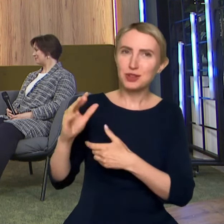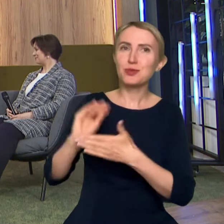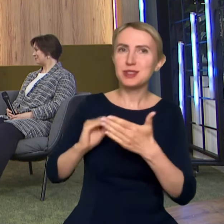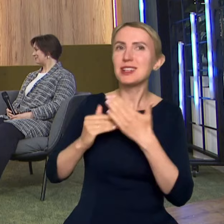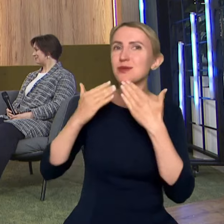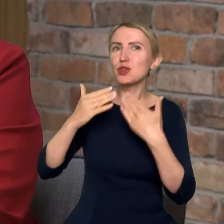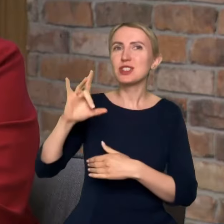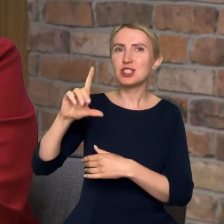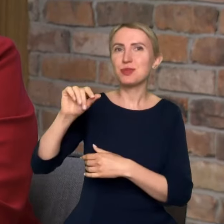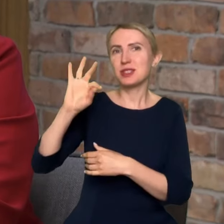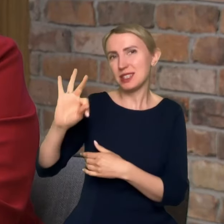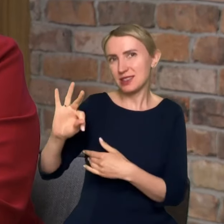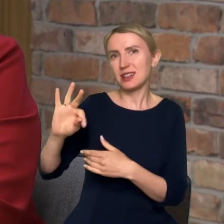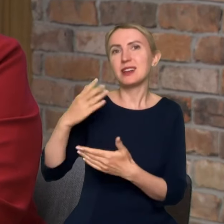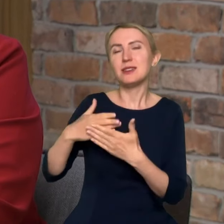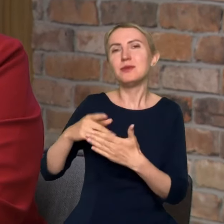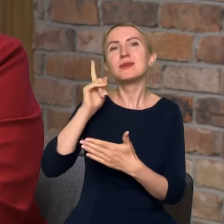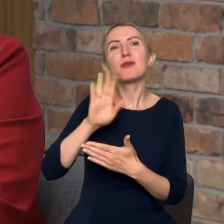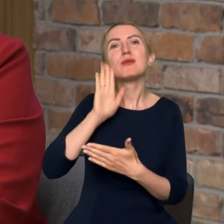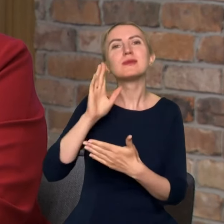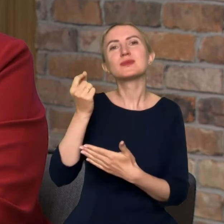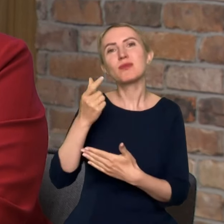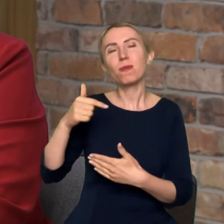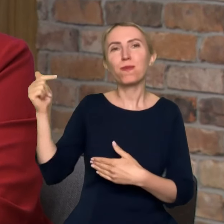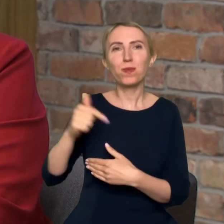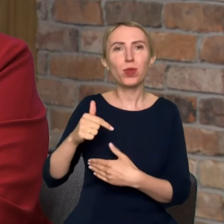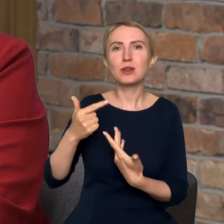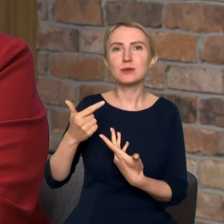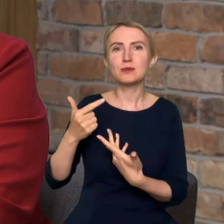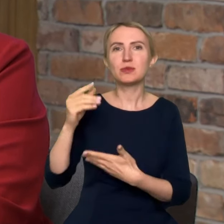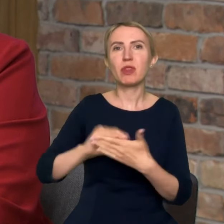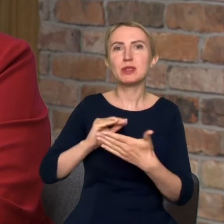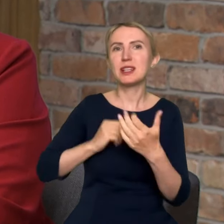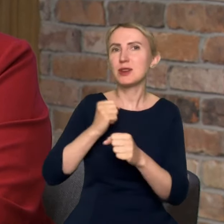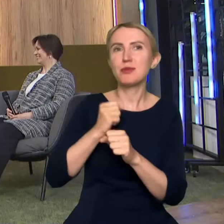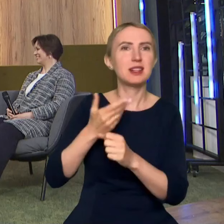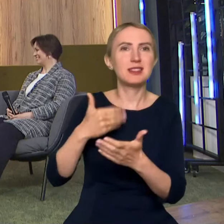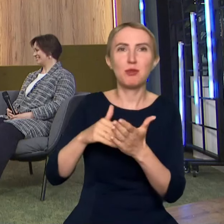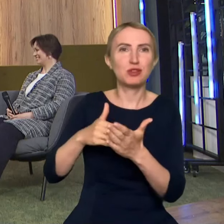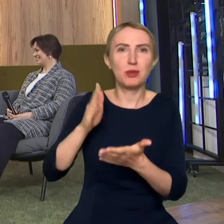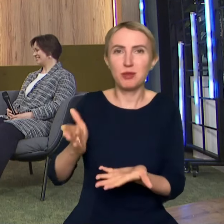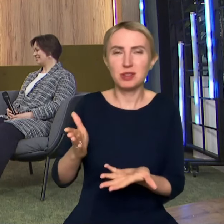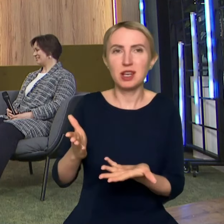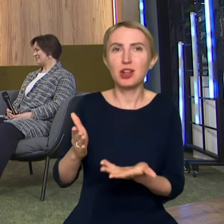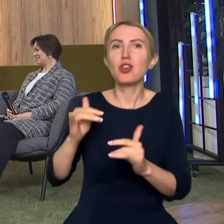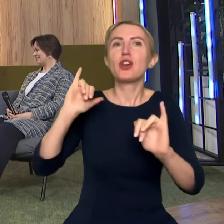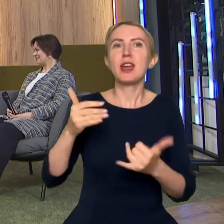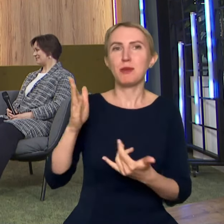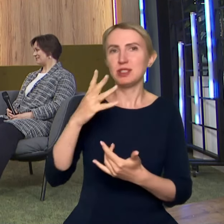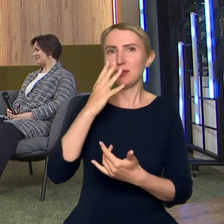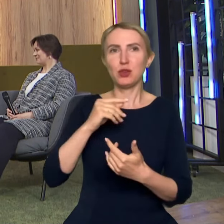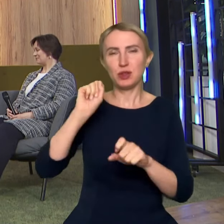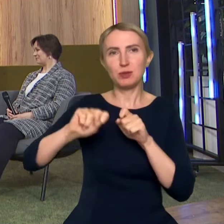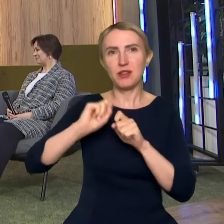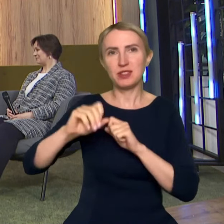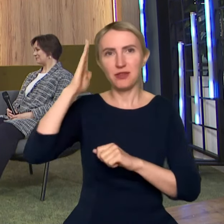dlatego prawdopodobnie za chwileczkę będziemy musieli znieść pisanie prac. I jak będzie wyglądała weryfikacja wiedzy na studiach? Tylko